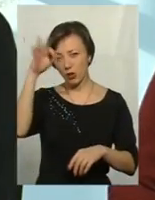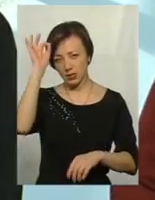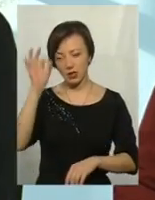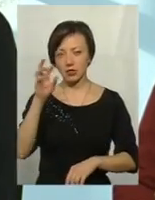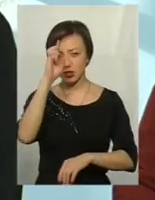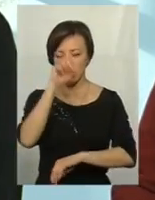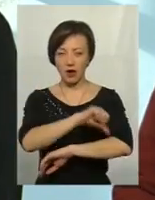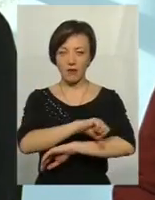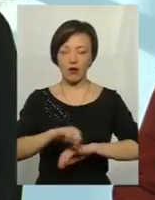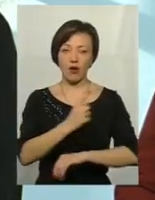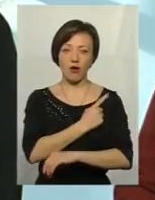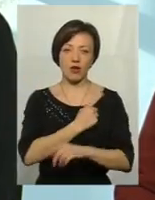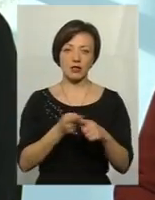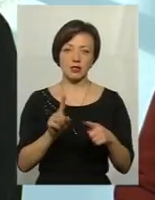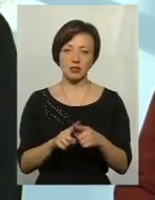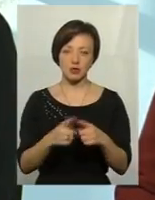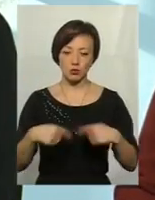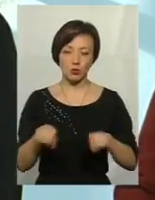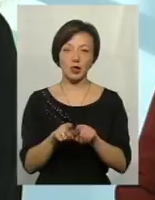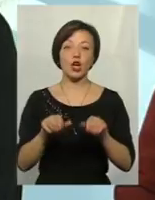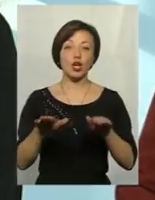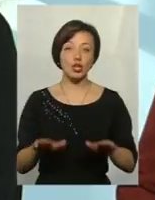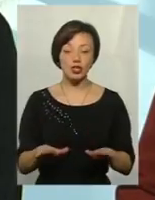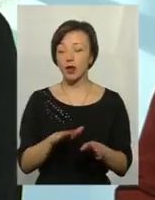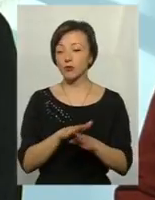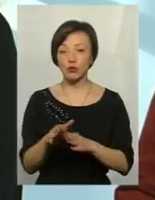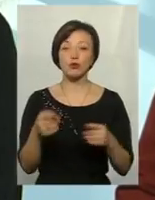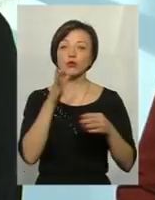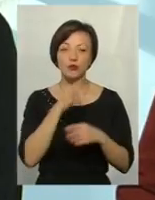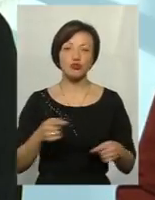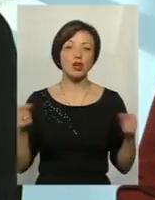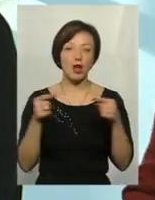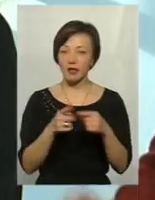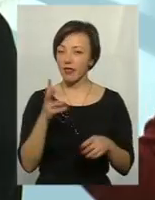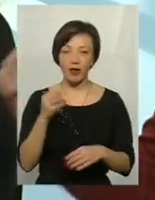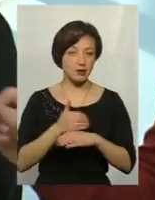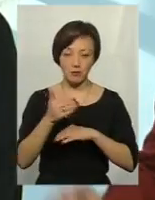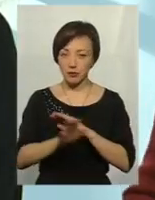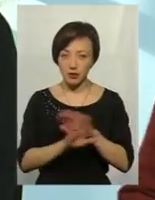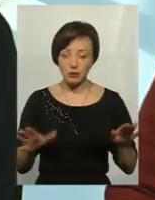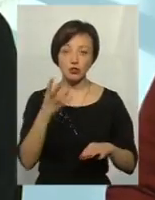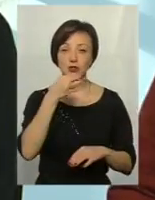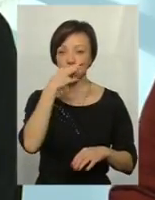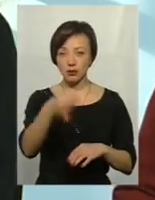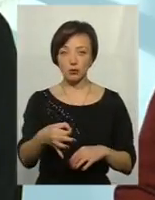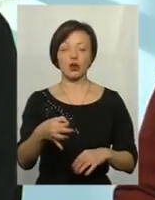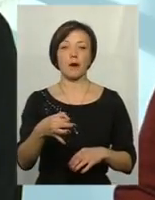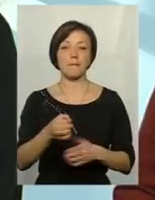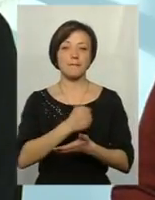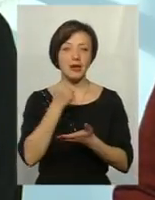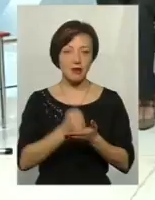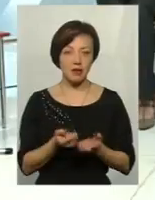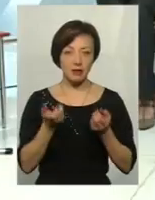охороняти ці прокордонні зони. Тому рішення абсолютно є вчасним, воно не є запізнілим. Я вам більше того скажу. Прийняло